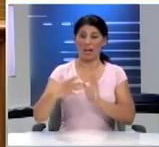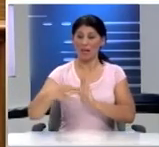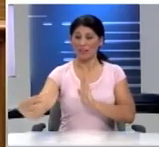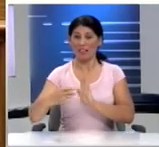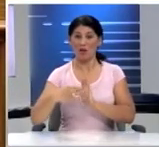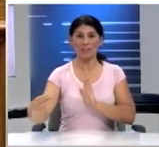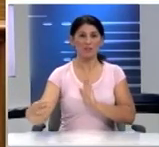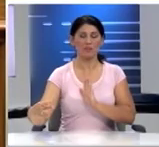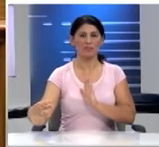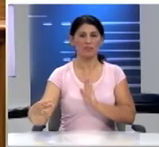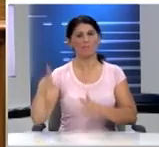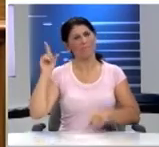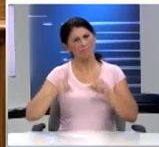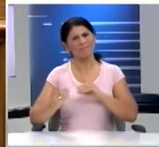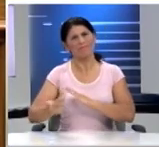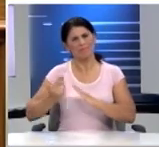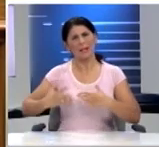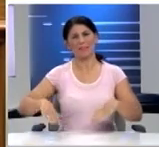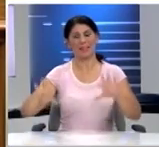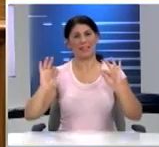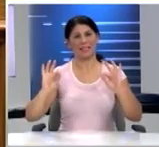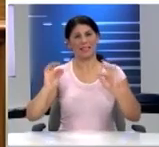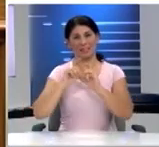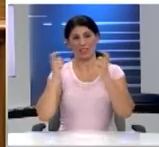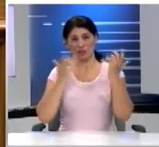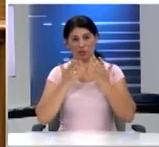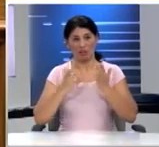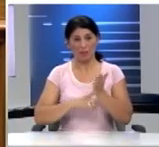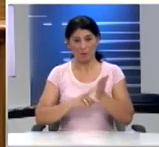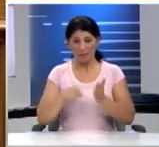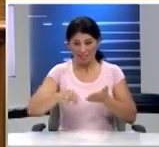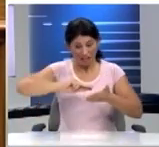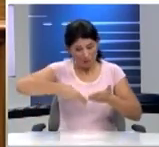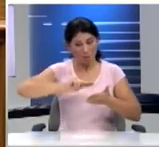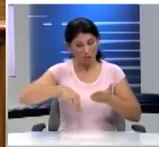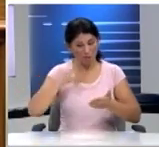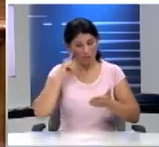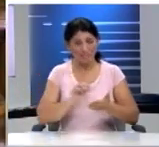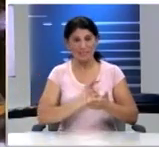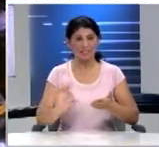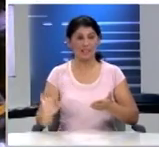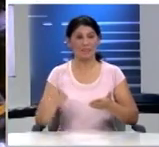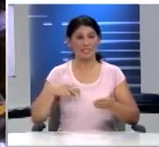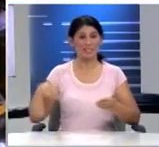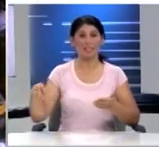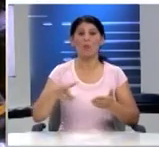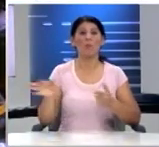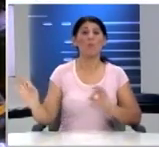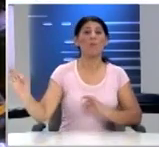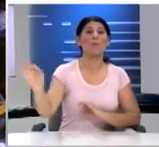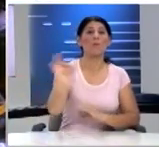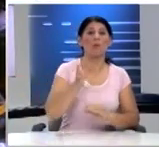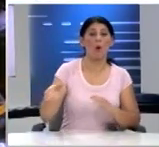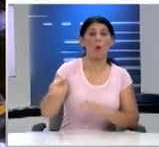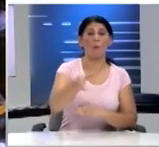αρκετές κάποιες μέρες πριν να πνένετε σχολικής χρονιάς άρα έπρεπε να είμαστε εκεί να υπογράφουμε για να ξέρουν οι συνάδελφοι που πηγαίνουν